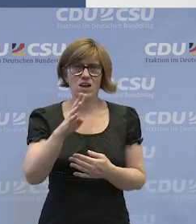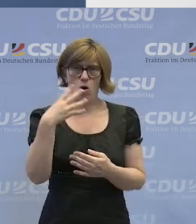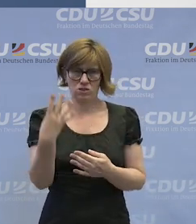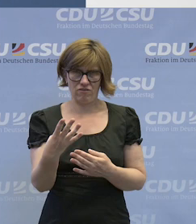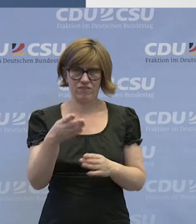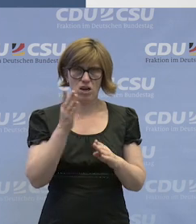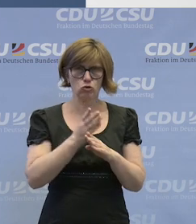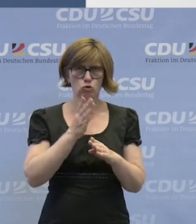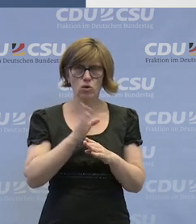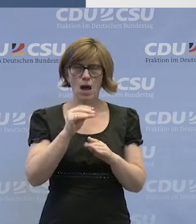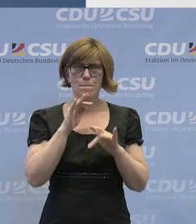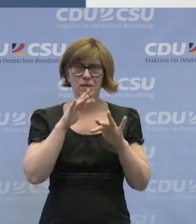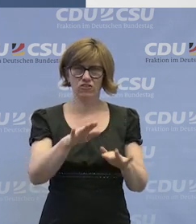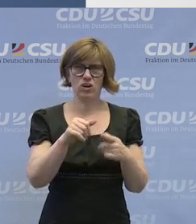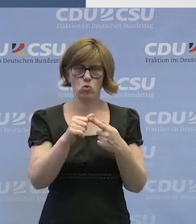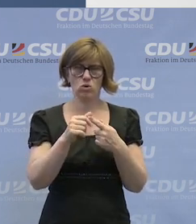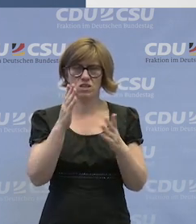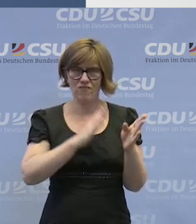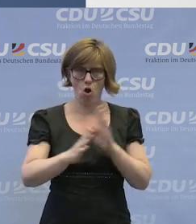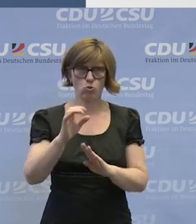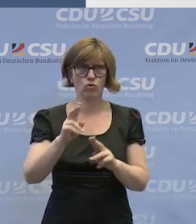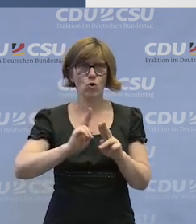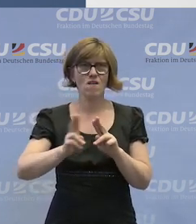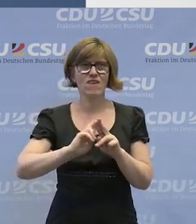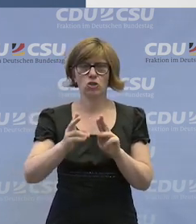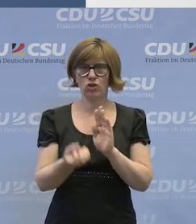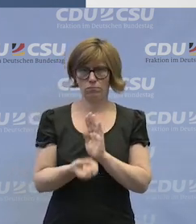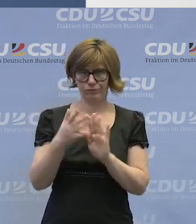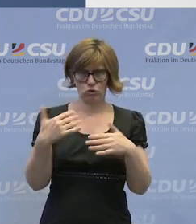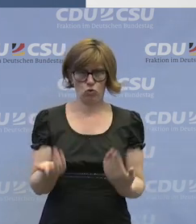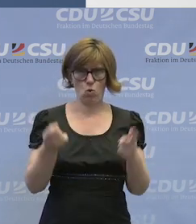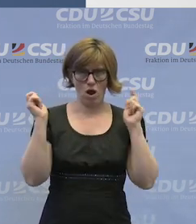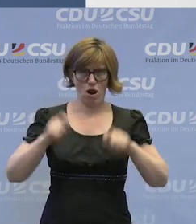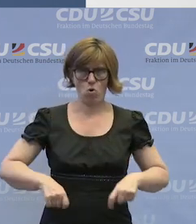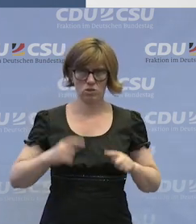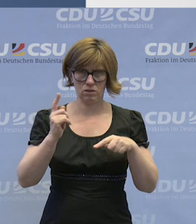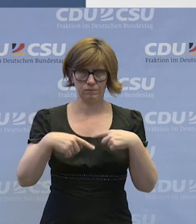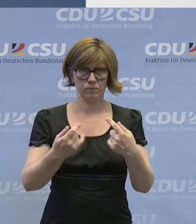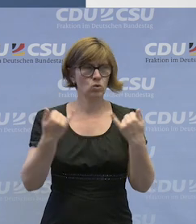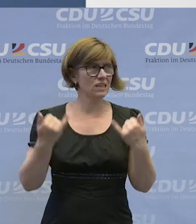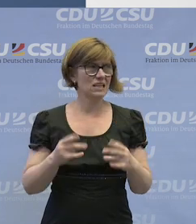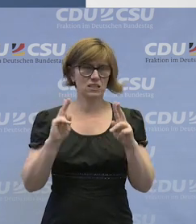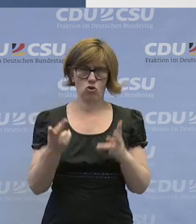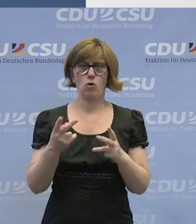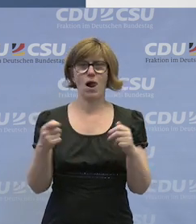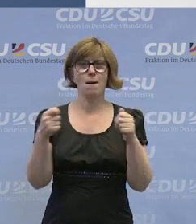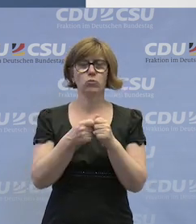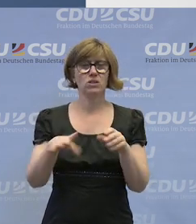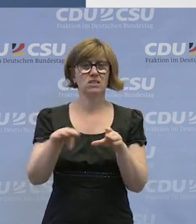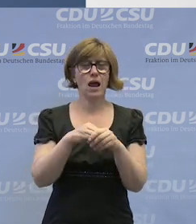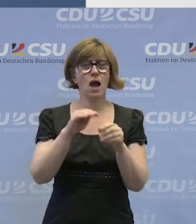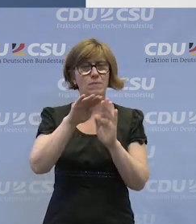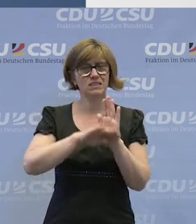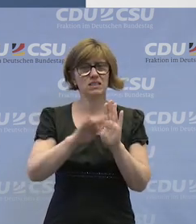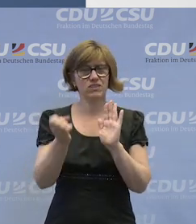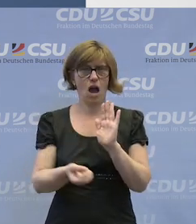die Mitwirkungsverordnung für Werkstätten entstanden und in Kraft gesetzt worden. Und sie ist jetzt nochmal nach dem Bundesteilhabegesetz